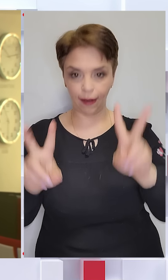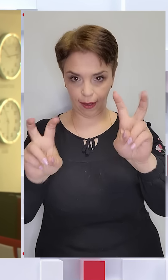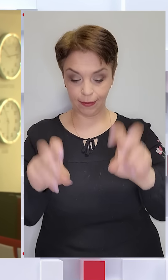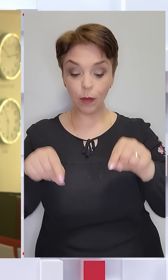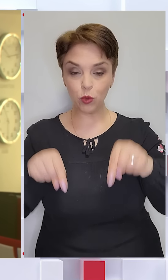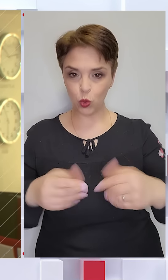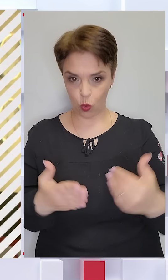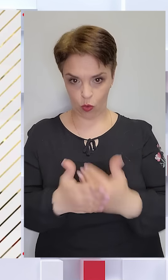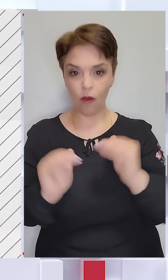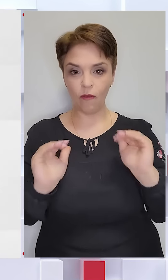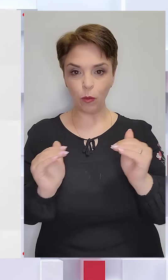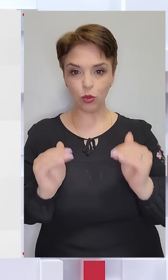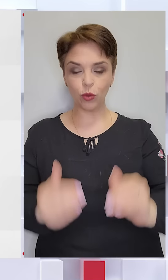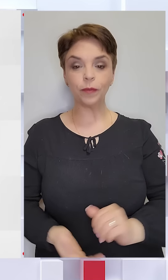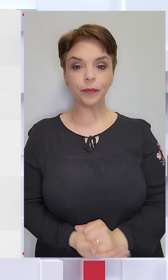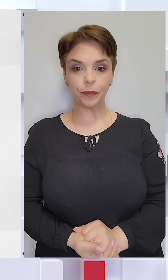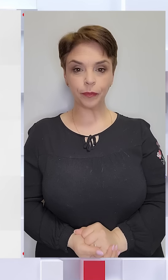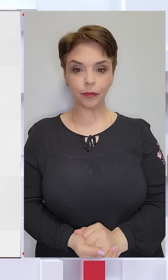цього випуску.